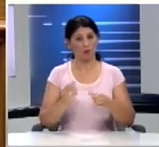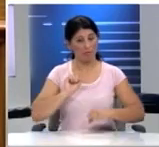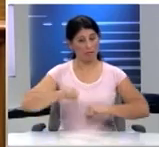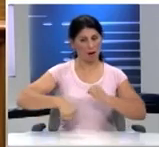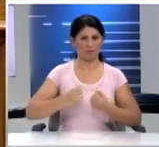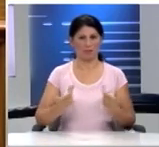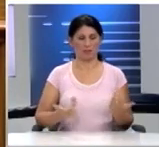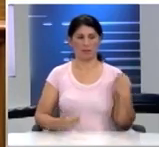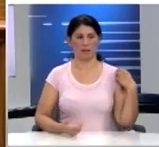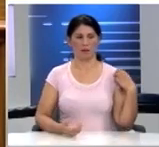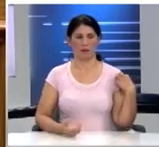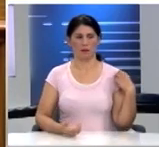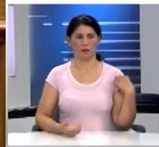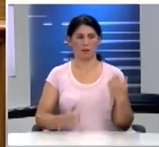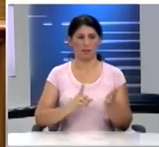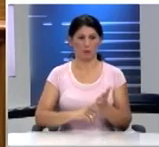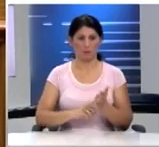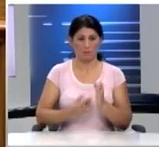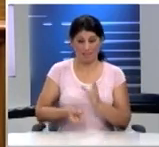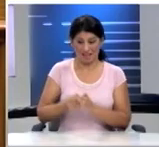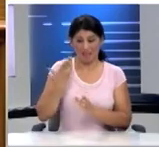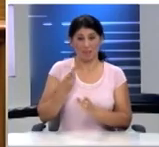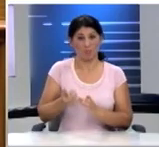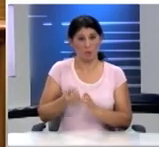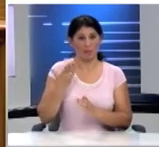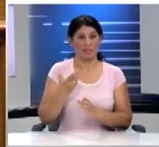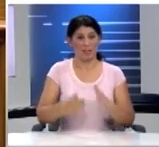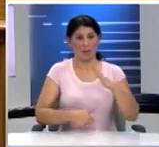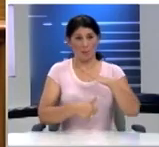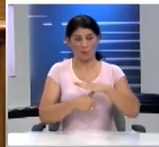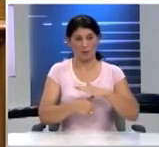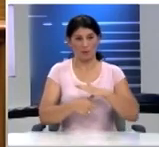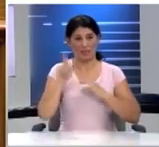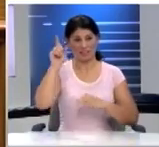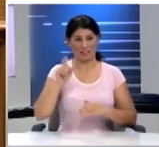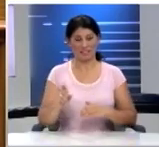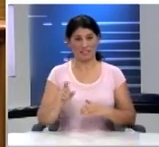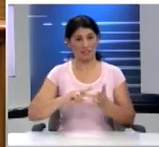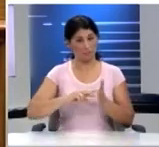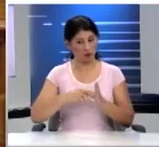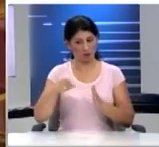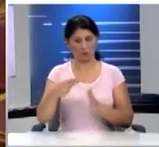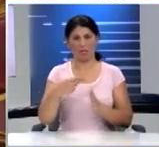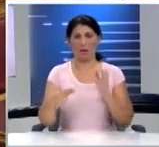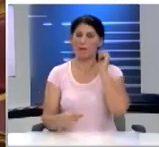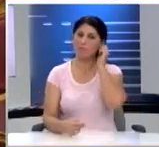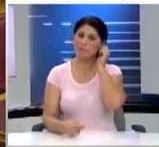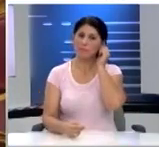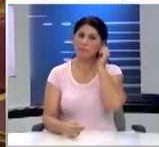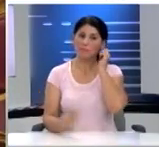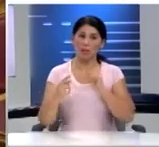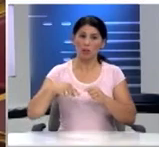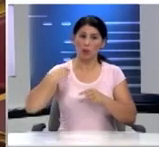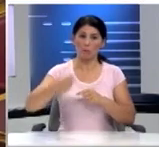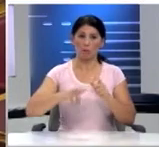δραστηροί και πρέπει να σας δώσω και ένα νέο αφού είμαι εδώ σήμερα Πρόεδρε θα ήθελα ίσως και την προσοχή σας σε αυτό την επόμενη